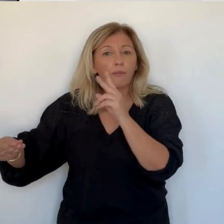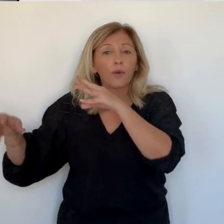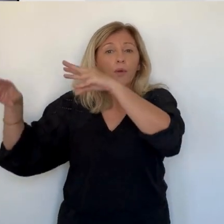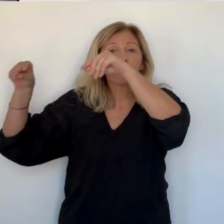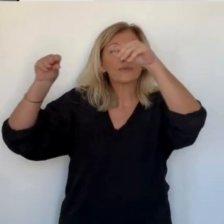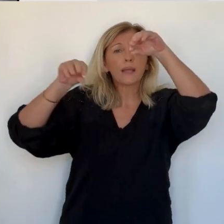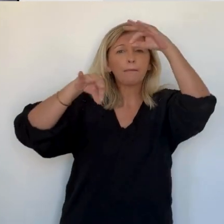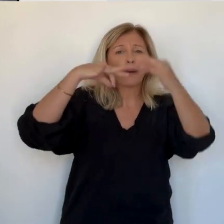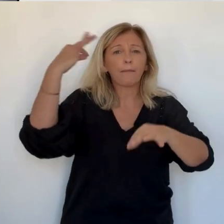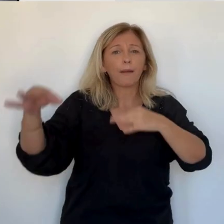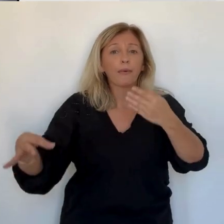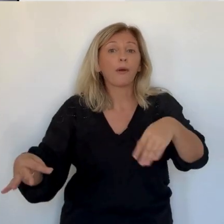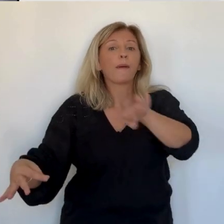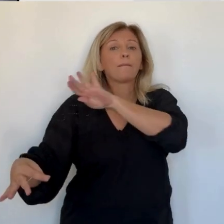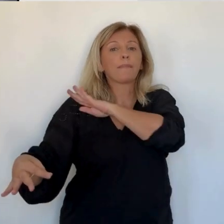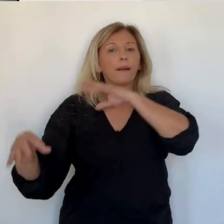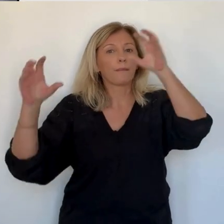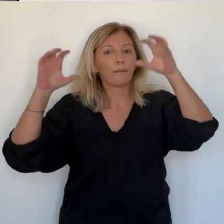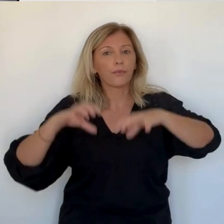la qualité de l'air.